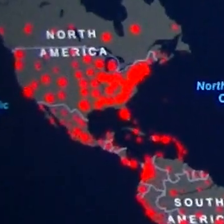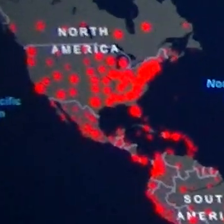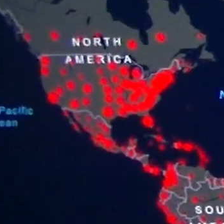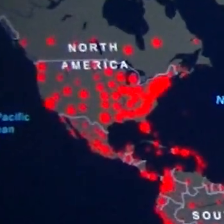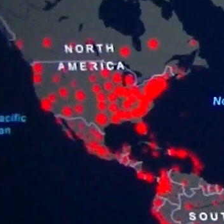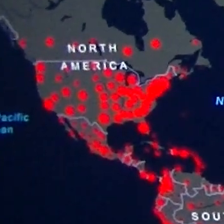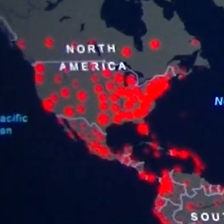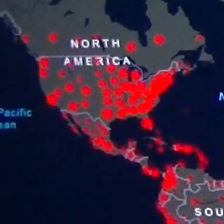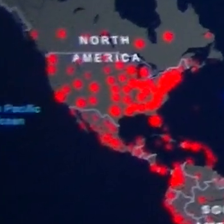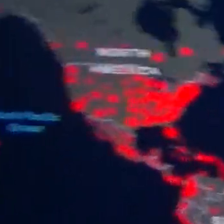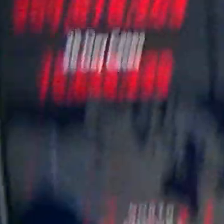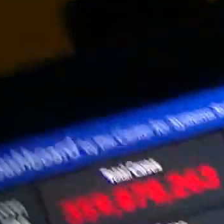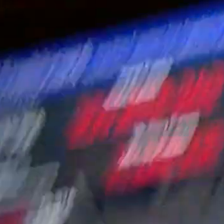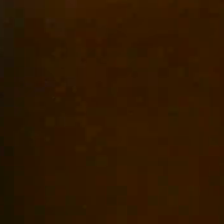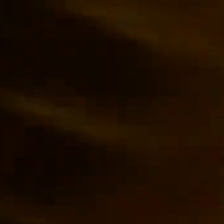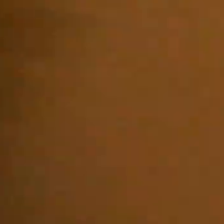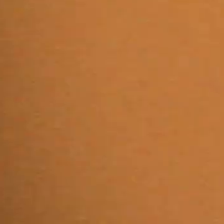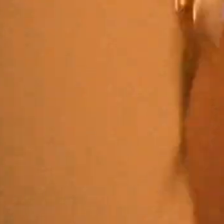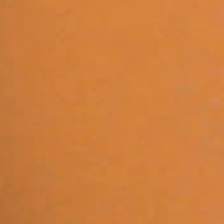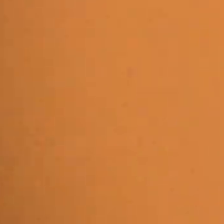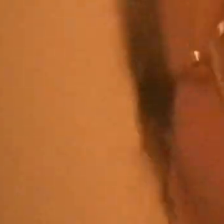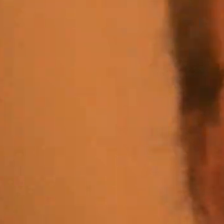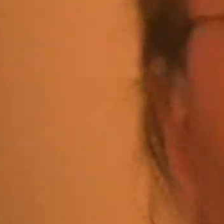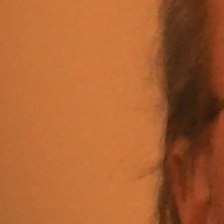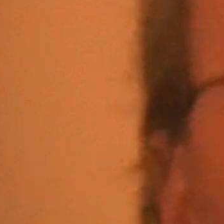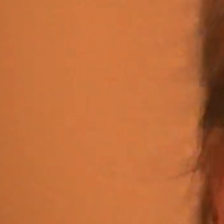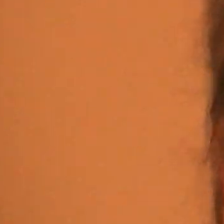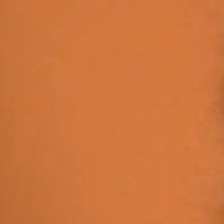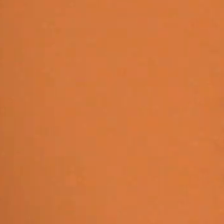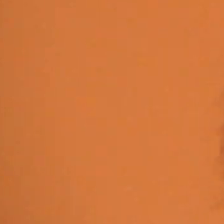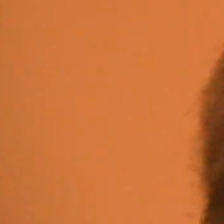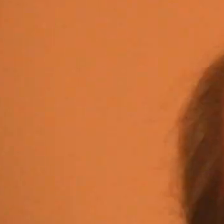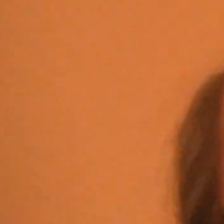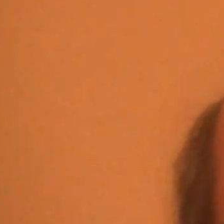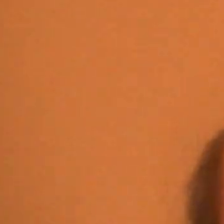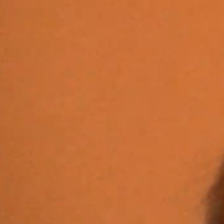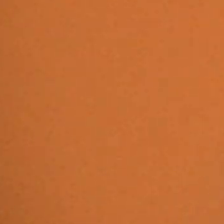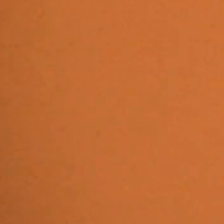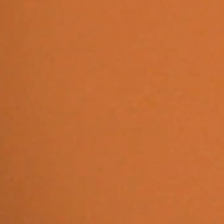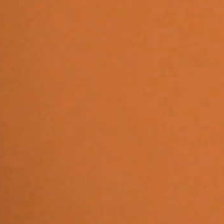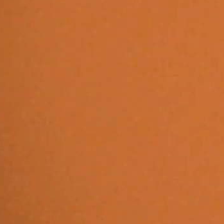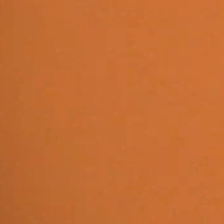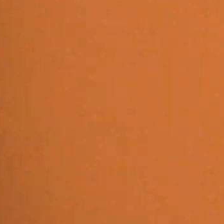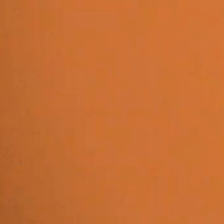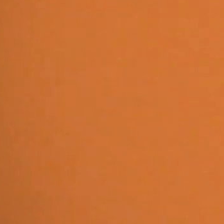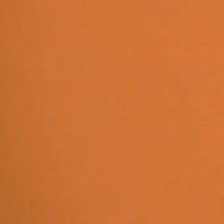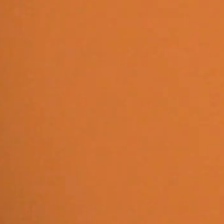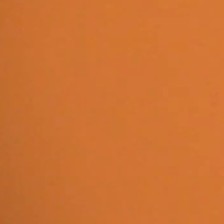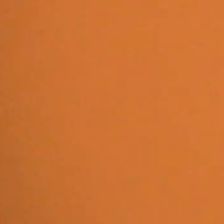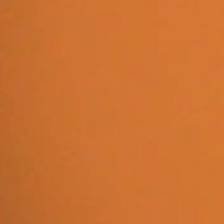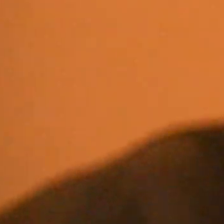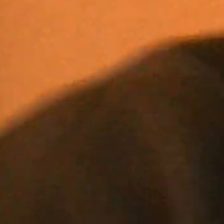Men det er selvfølgelig godt nok de ved, at det er jo eksperter. Så jeg er jo ikke virusekspert. Jeg er bare en gammel, fattig, tyk youtuber på